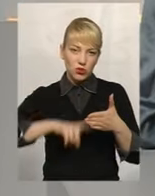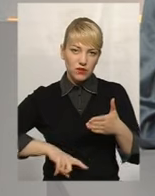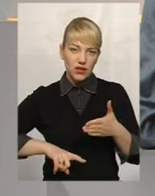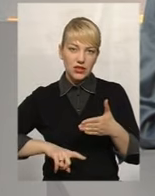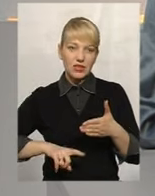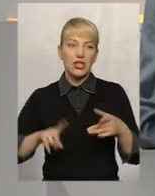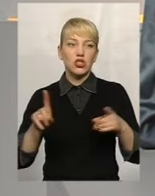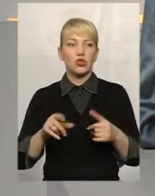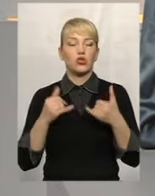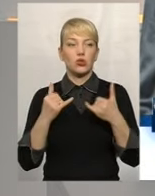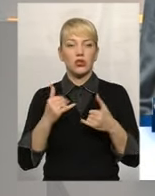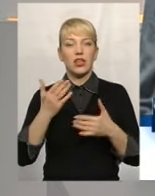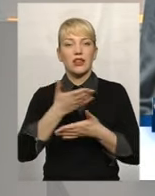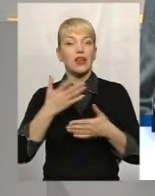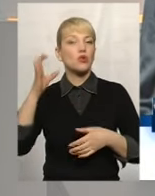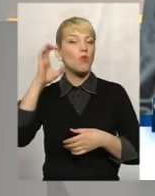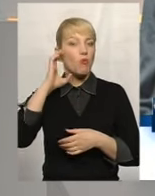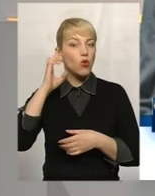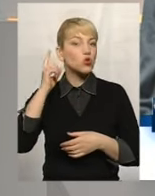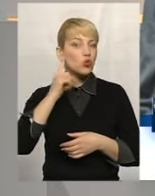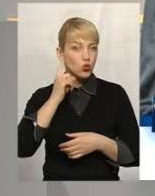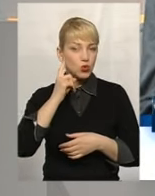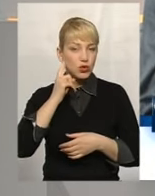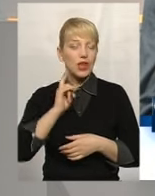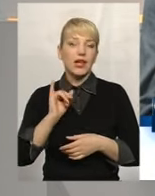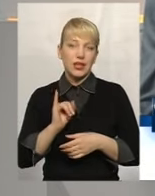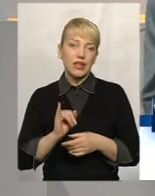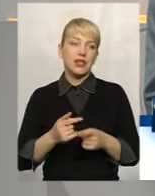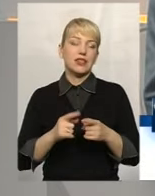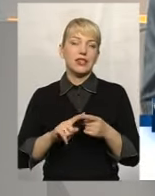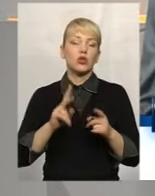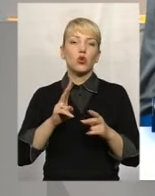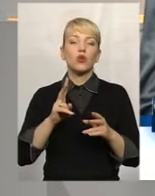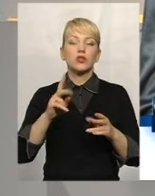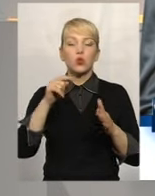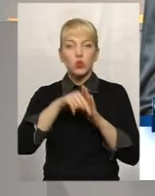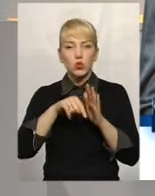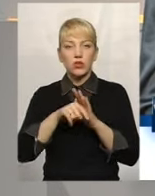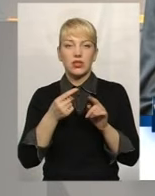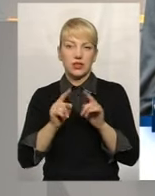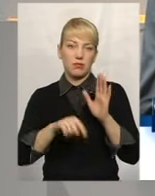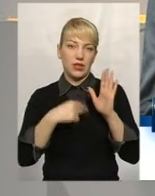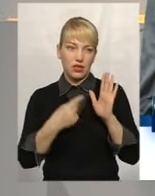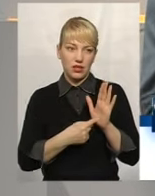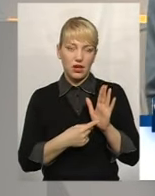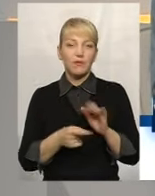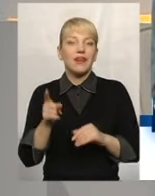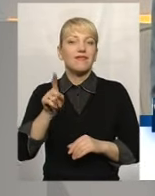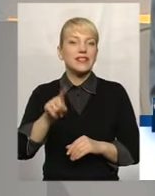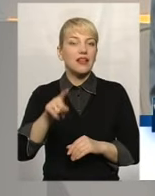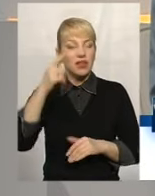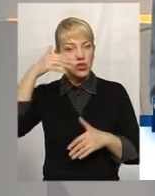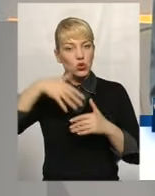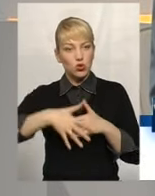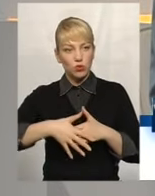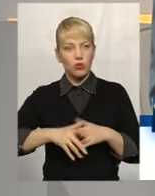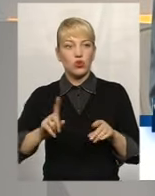і сьогодні нас почують, і ті, кого стосуються ці питання, все-таки зрозуміють,